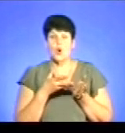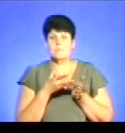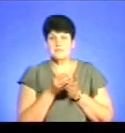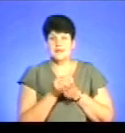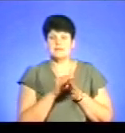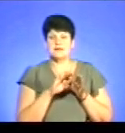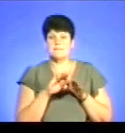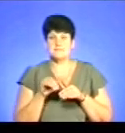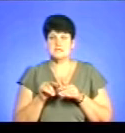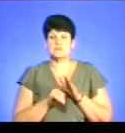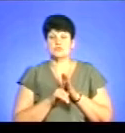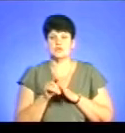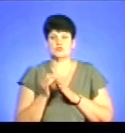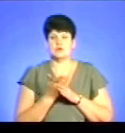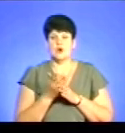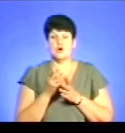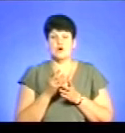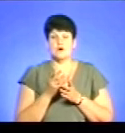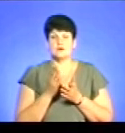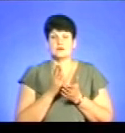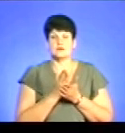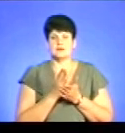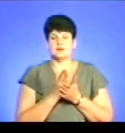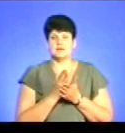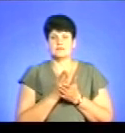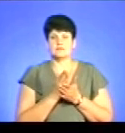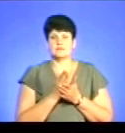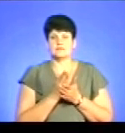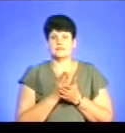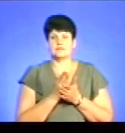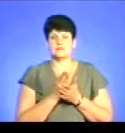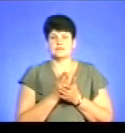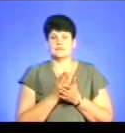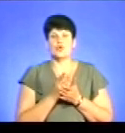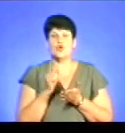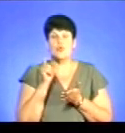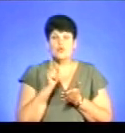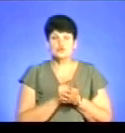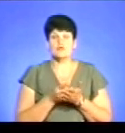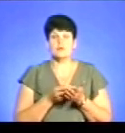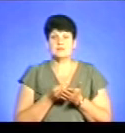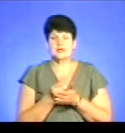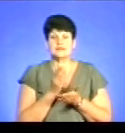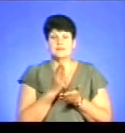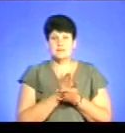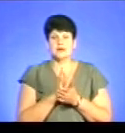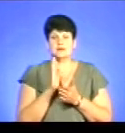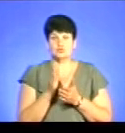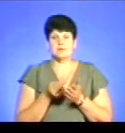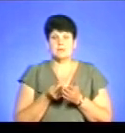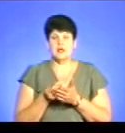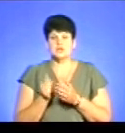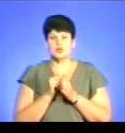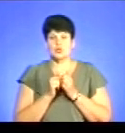субсидії оплата обов'язкової плати потрібно сприймати її буквально. Тобто, обов'язкова плата має бути сплачена щомісяця.